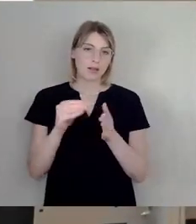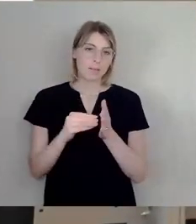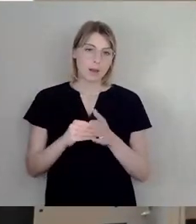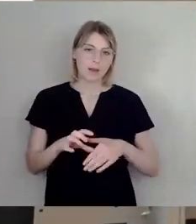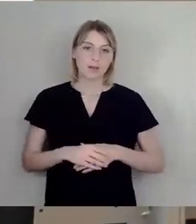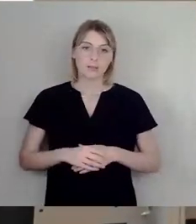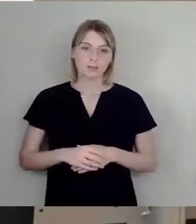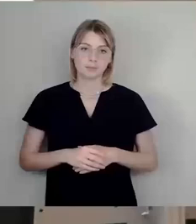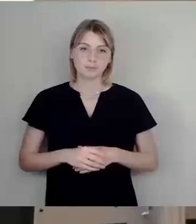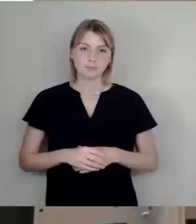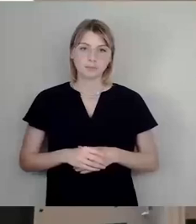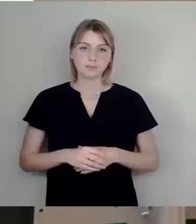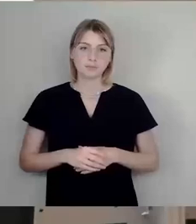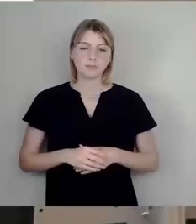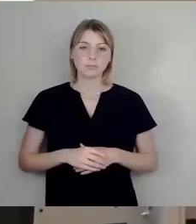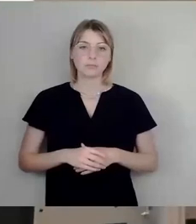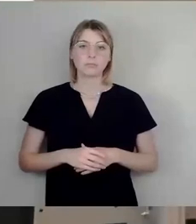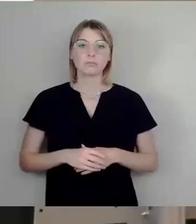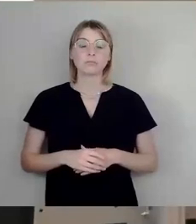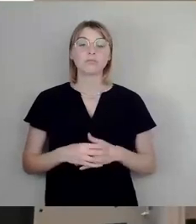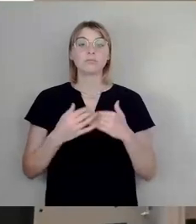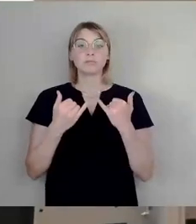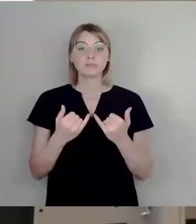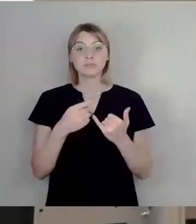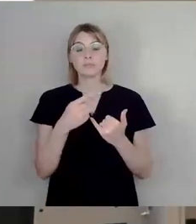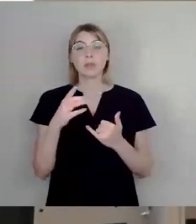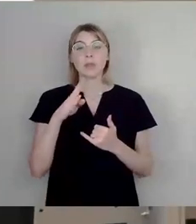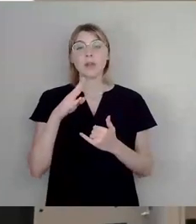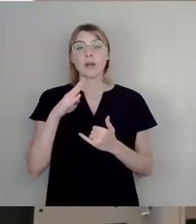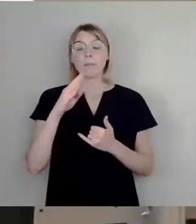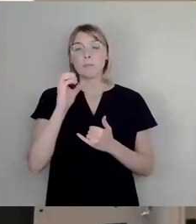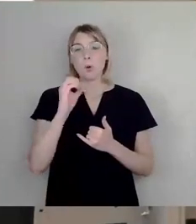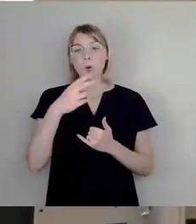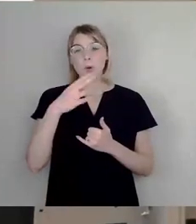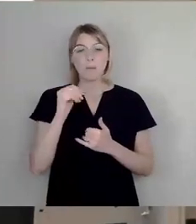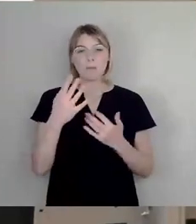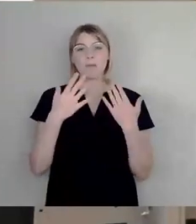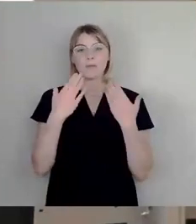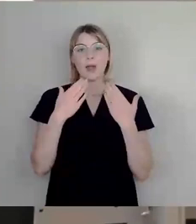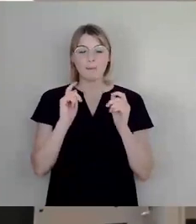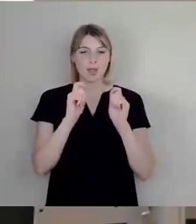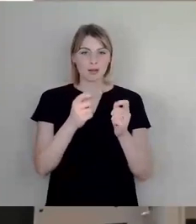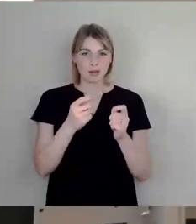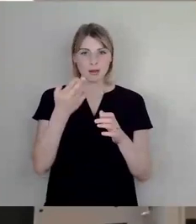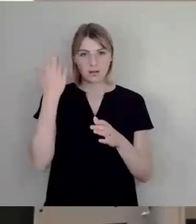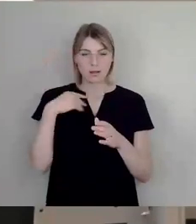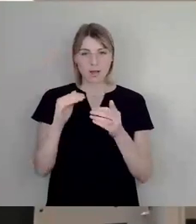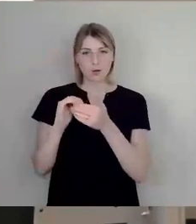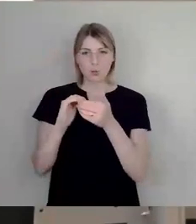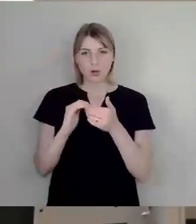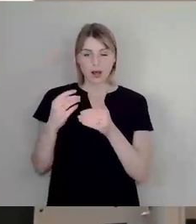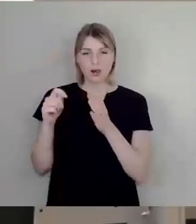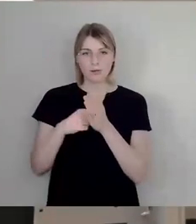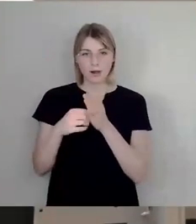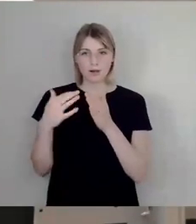bekommen, das ist sozusagen der Veit Böhm-Werbeantrag gewesen vor der Kommunalwahl. Leider ist er jetzt erst nach der